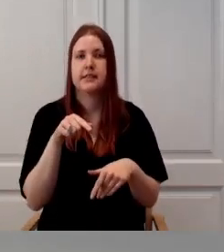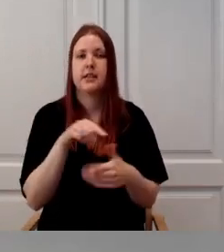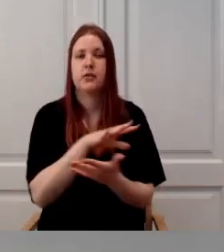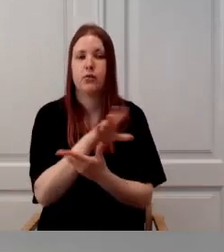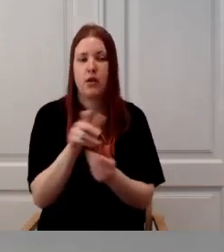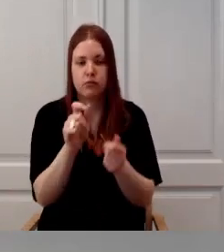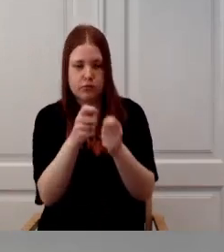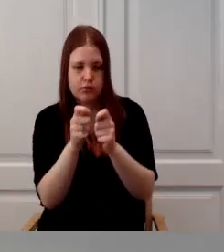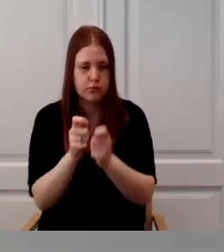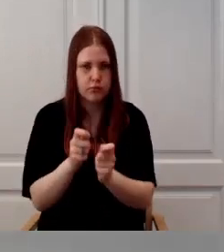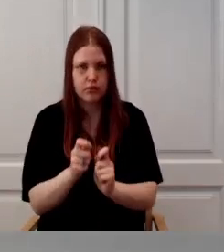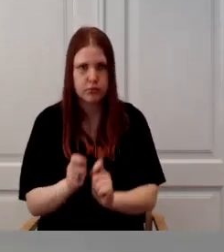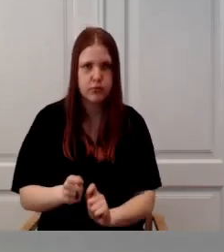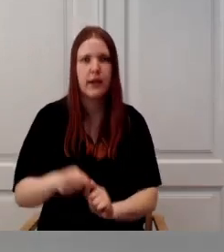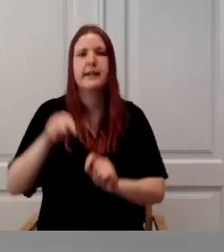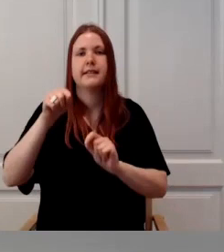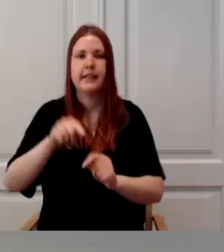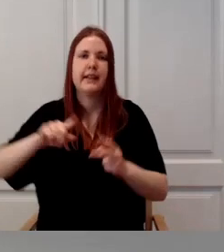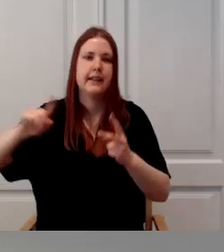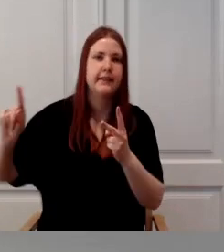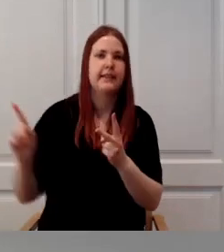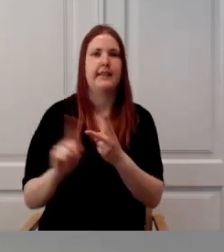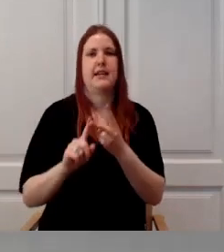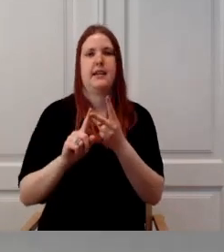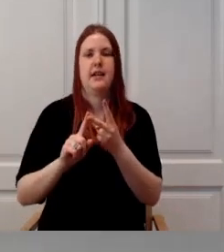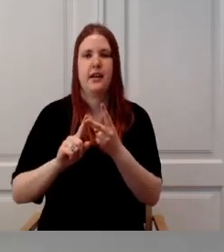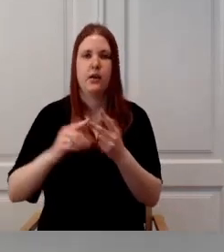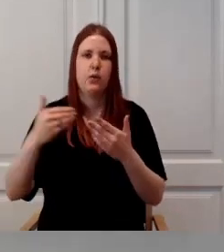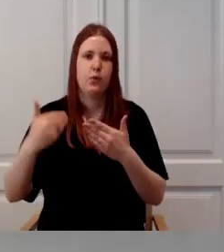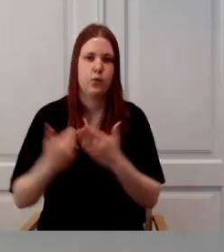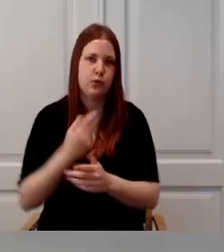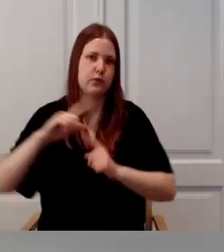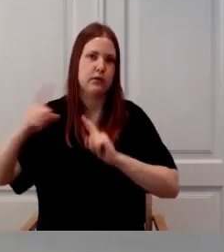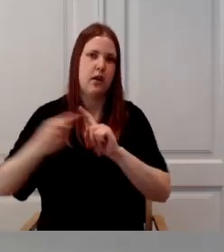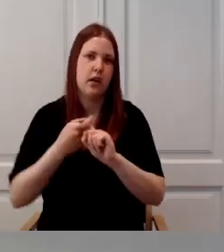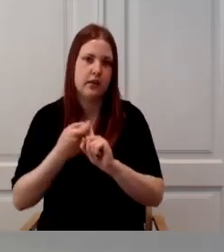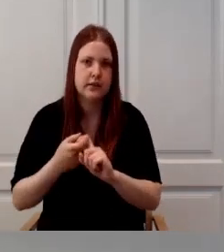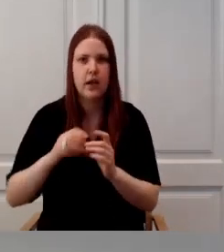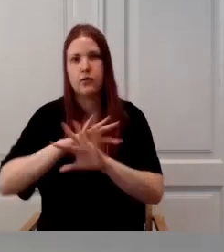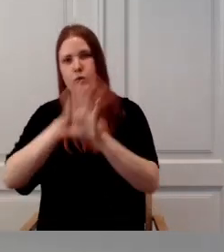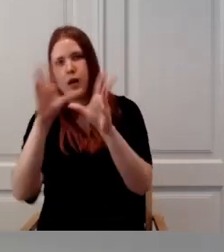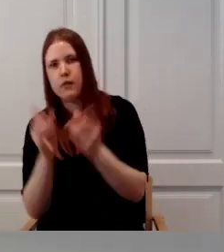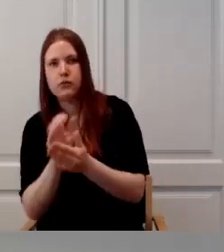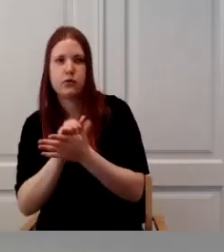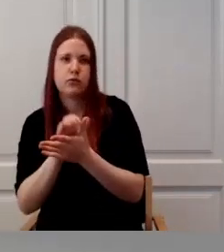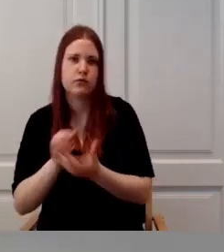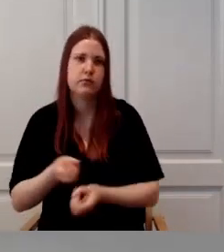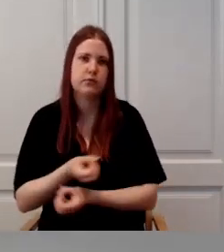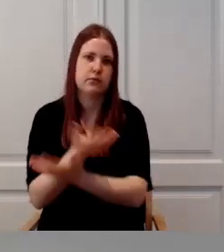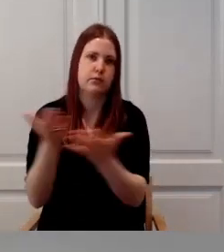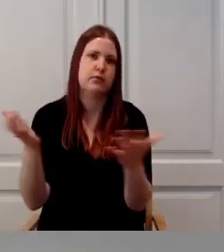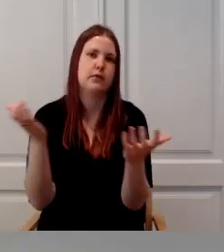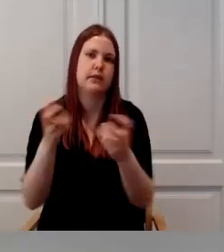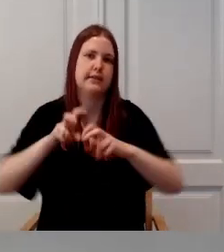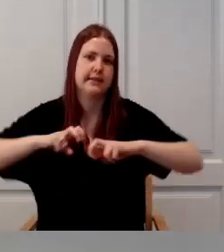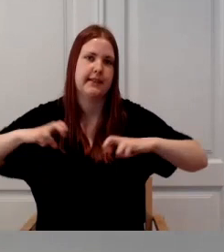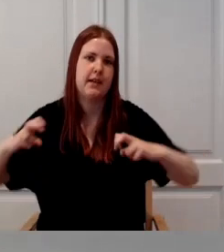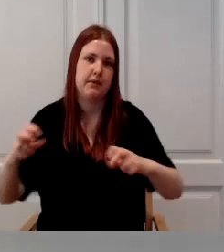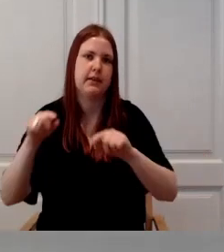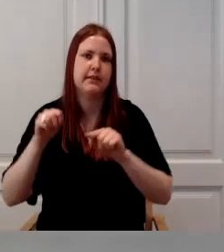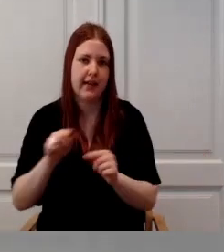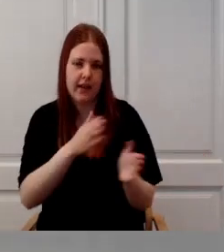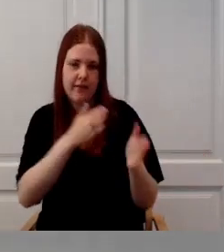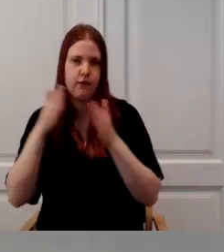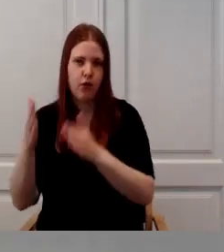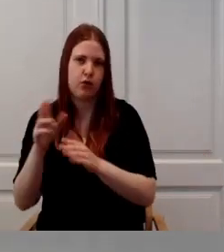pärast seda tuleb ka veel teine tulemusted võtlustamine semine ja seal on kui põhiliselt siis see plaanis ekspertaarstidele suunata,